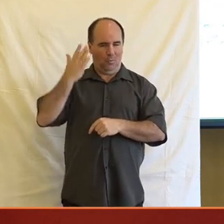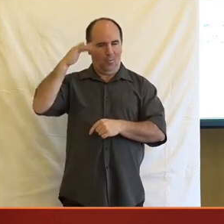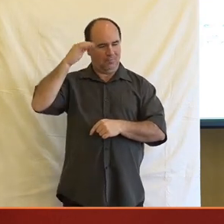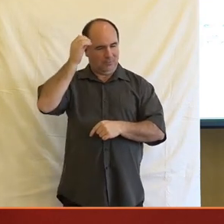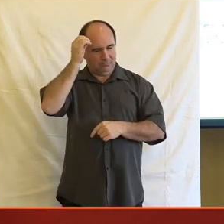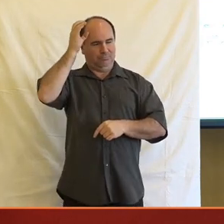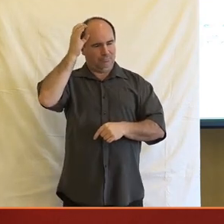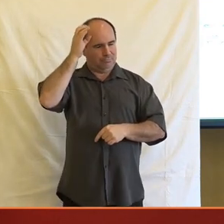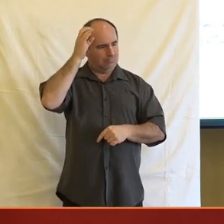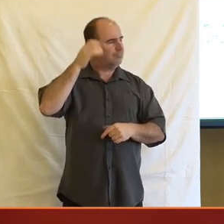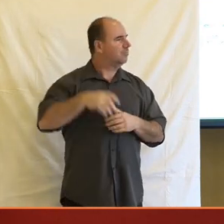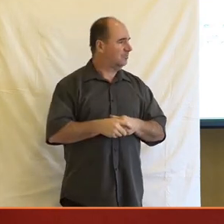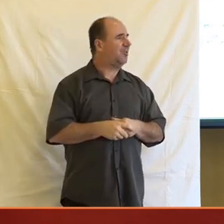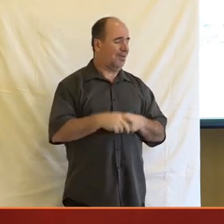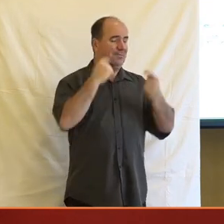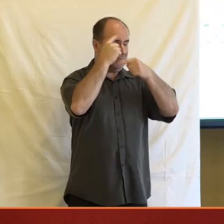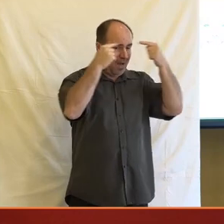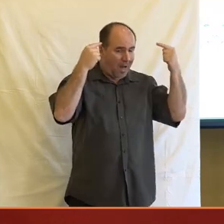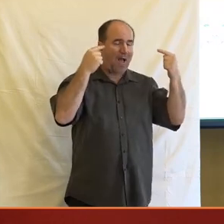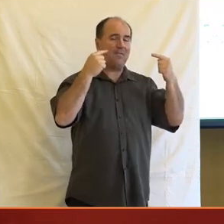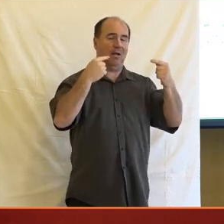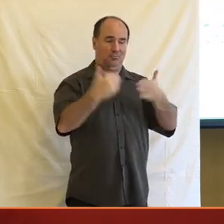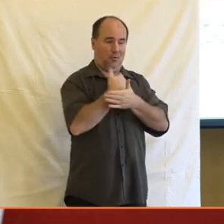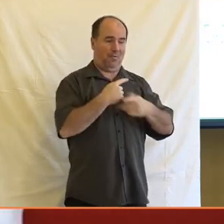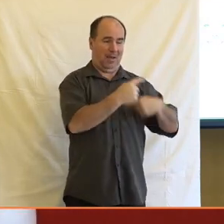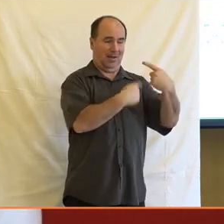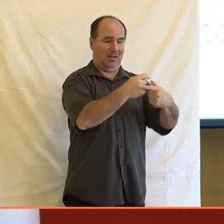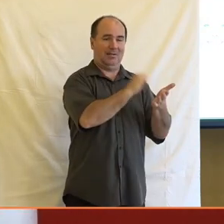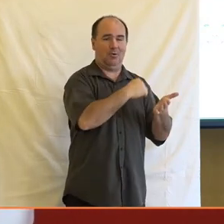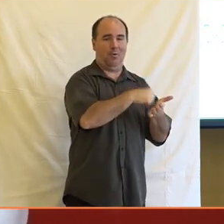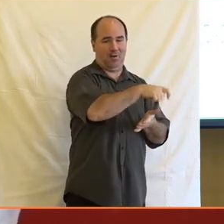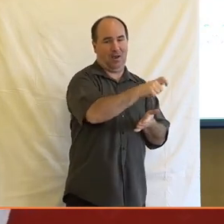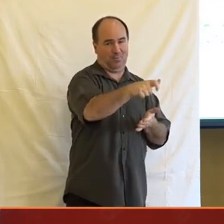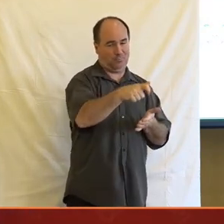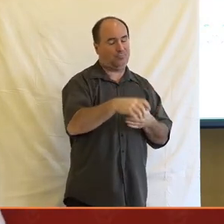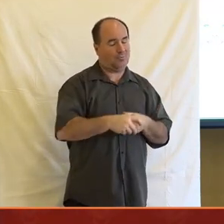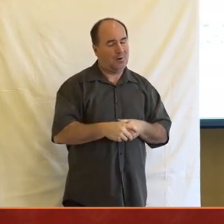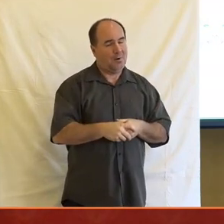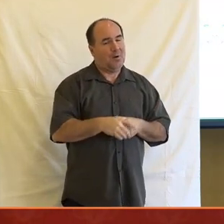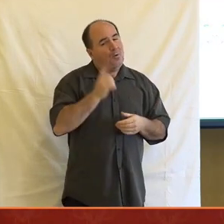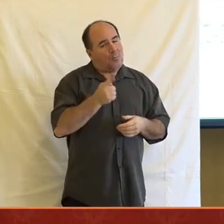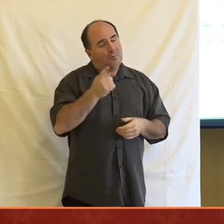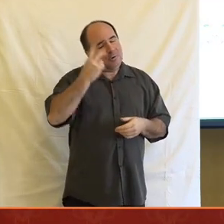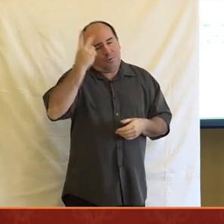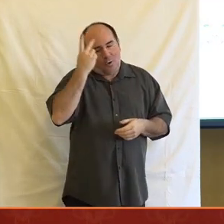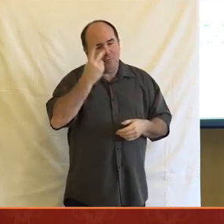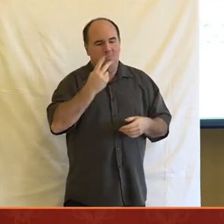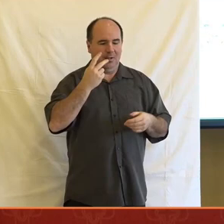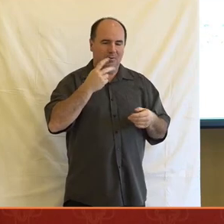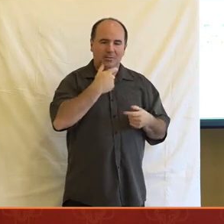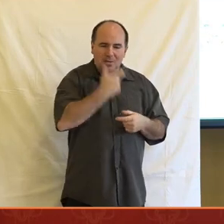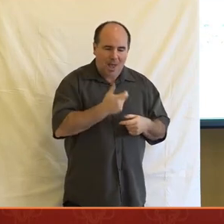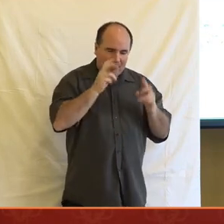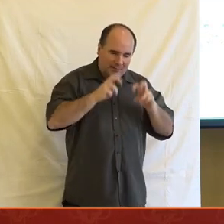muset zasadit o to, aby to vzdělávání té nové generace, pokud má být stále relevantní, pokud nechceme, aby platila ta odpověď, že většina